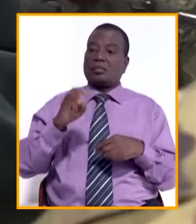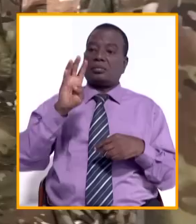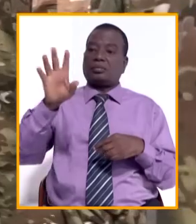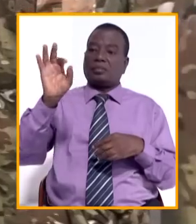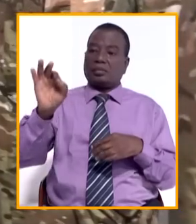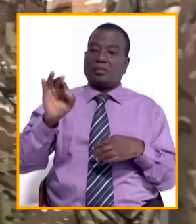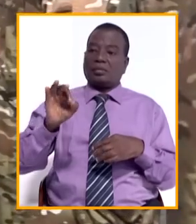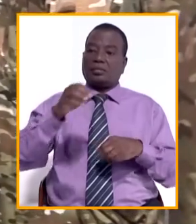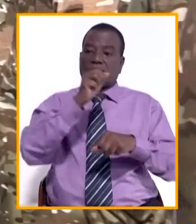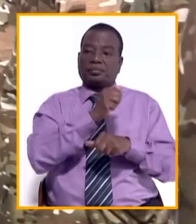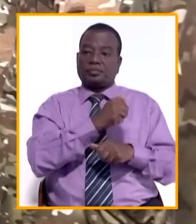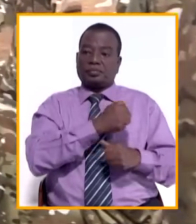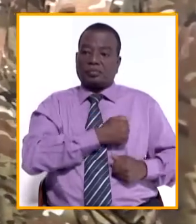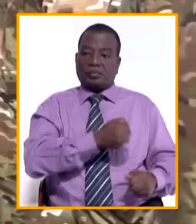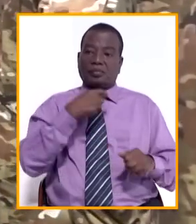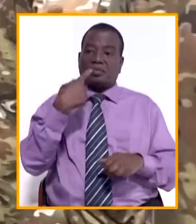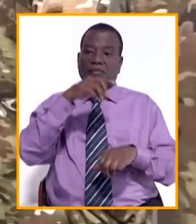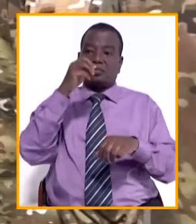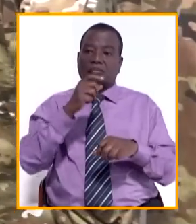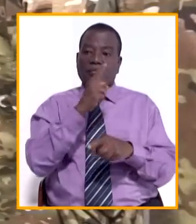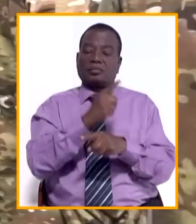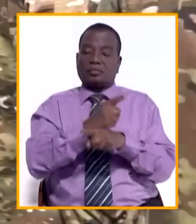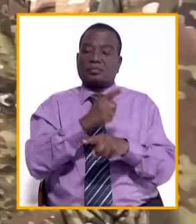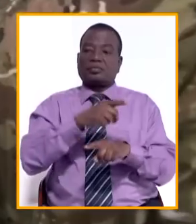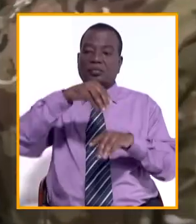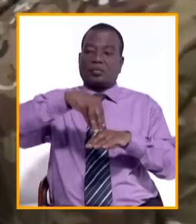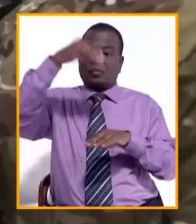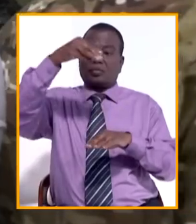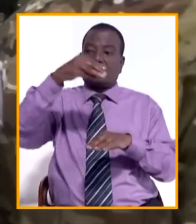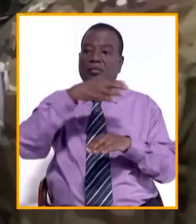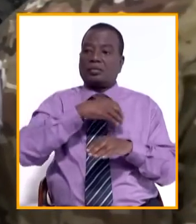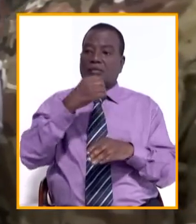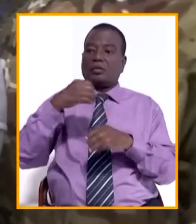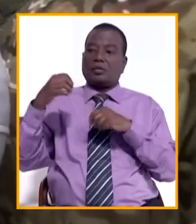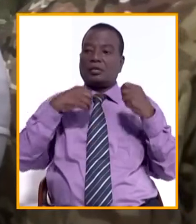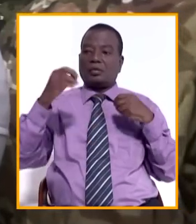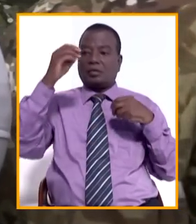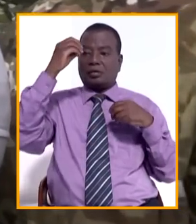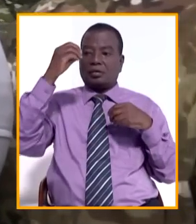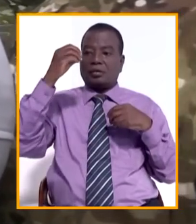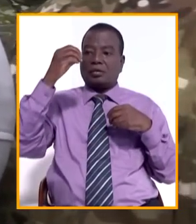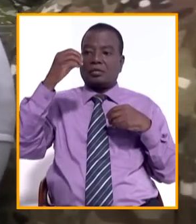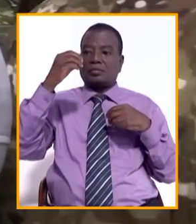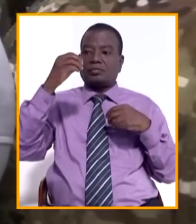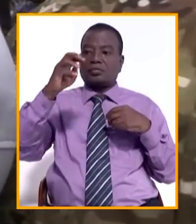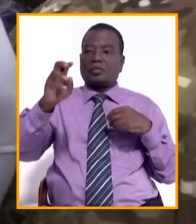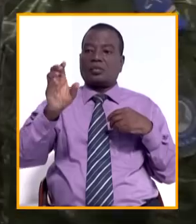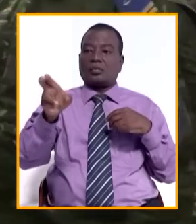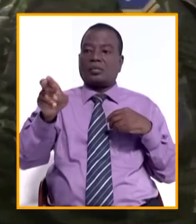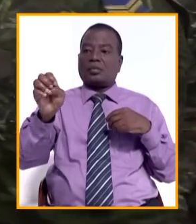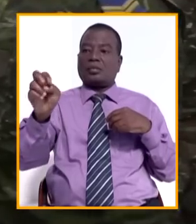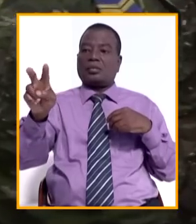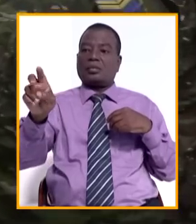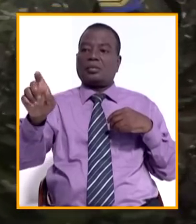élément national de soutien, qui ont été détenus pendant six mois en terre malienne, ont été fait chevaliers de l'ordre national par le chef d'état